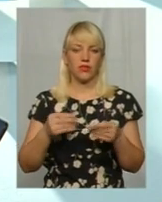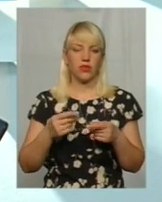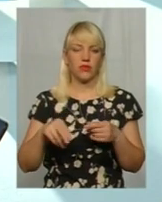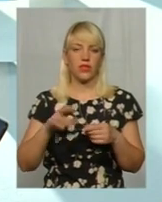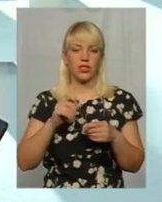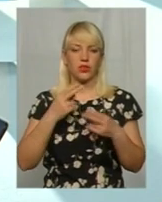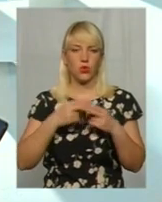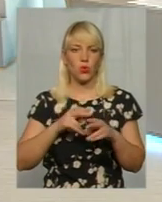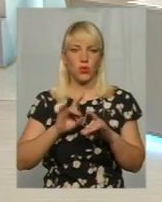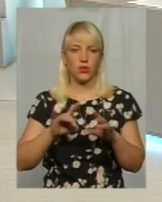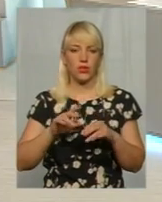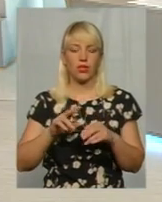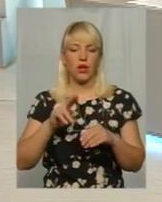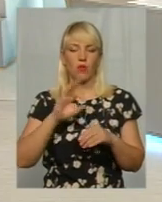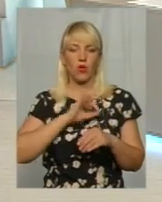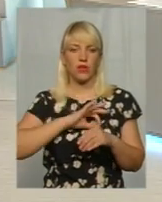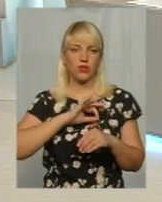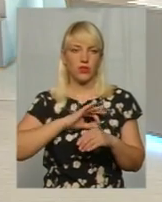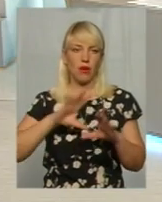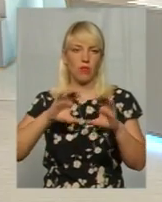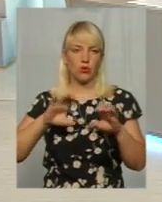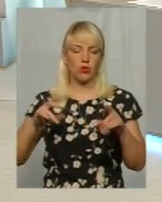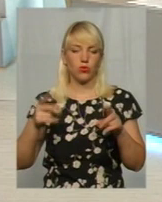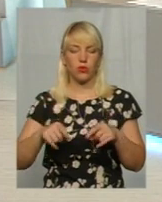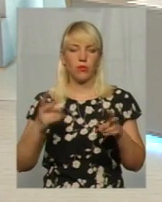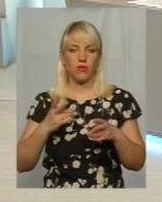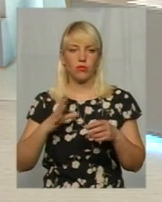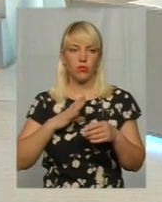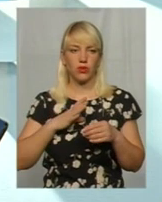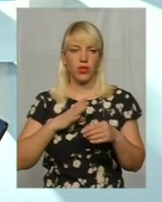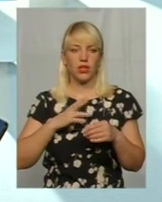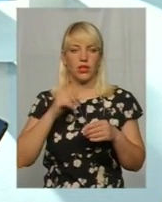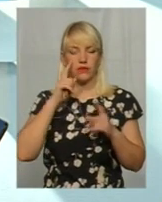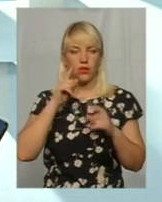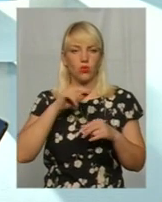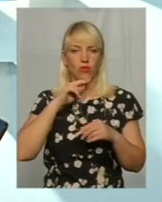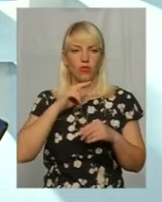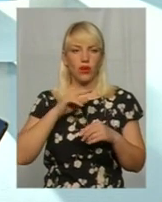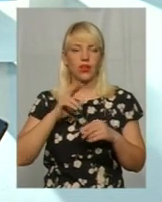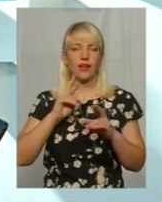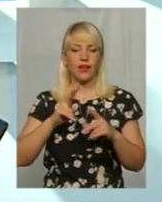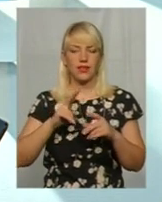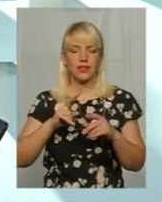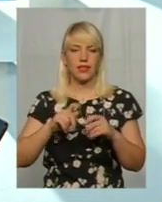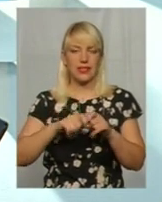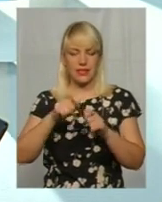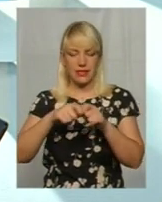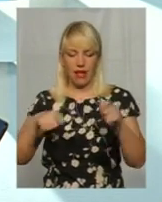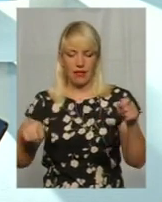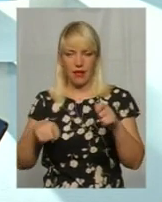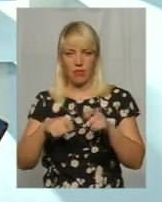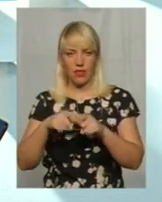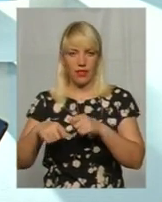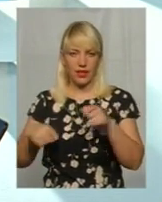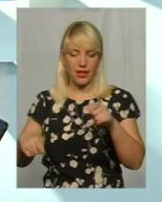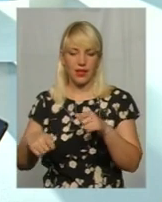інструкціях по використанні батутів, батут повинен бути закріплений. Тобто, необхідно звертати увагу, яким чином закріплений. Необхідно звертати увагу, на чому він